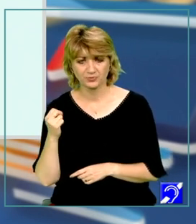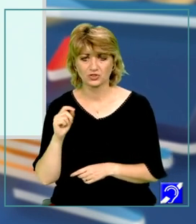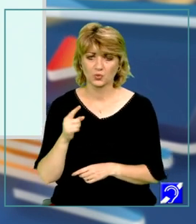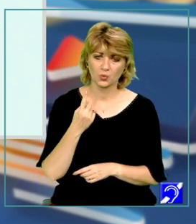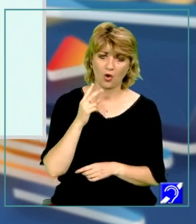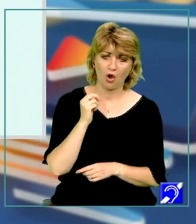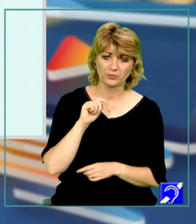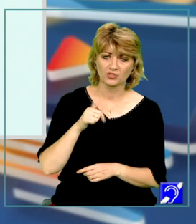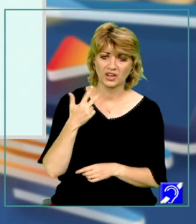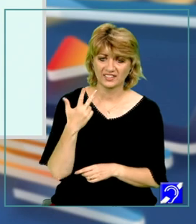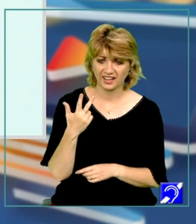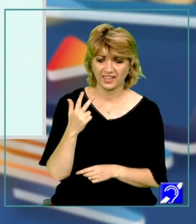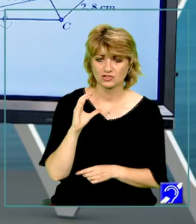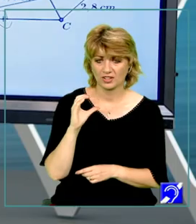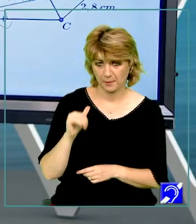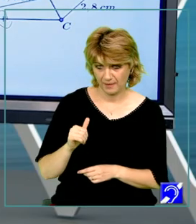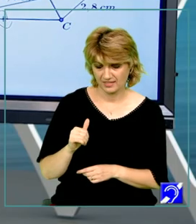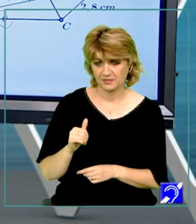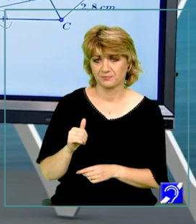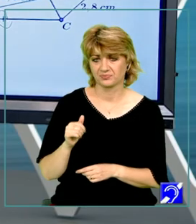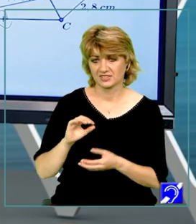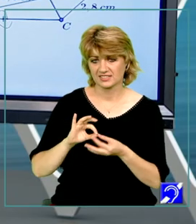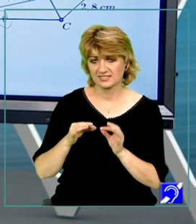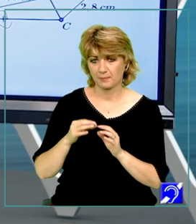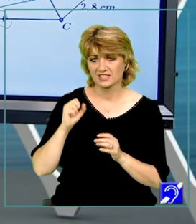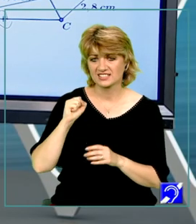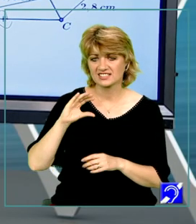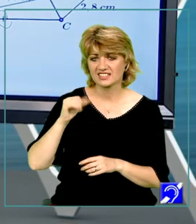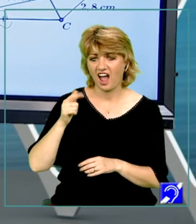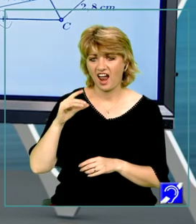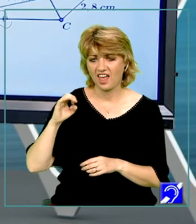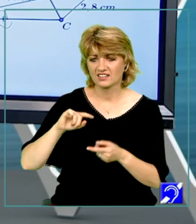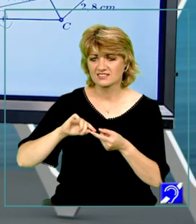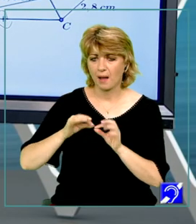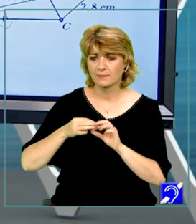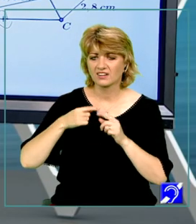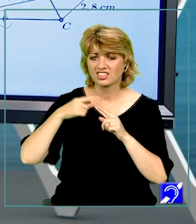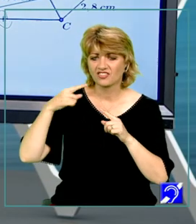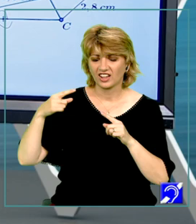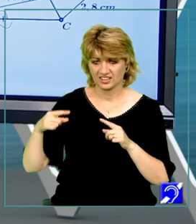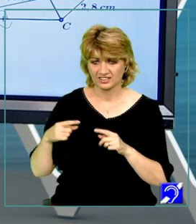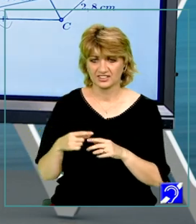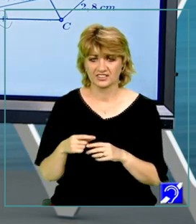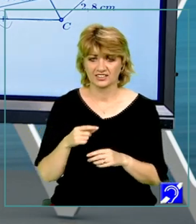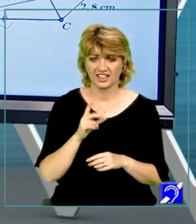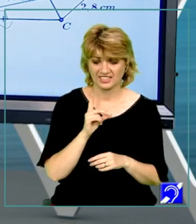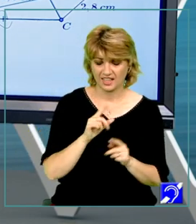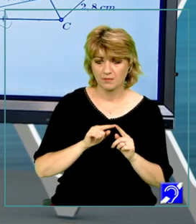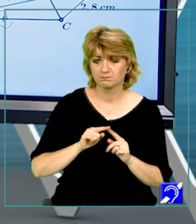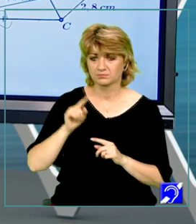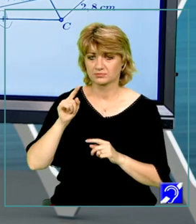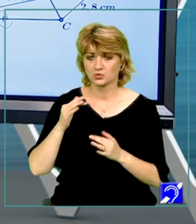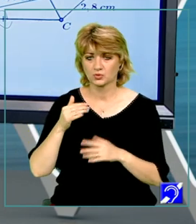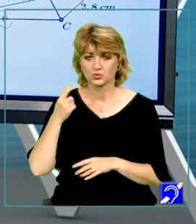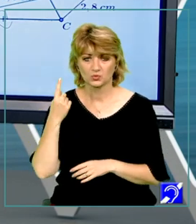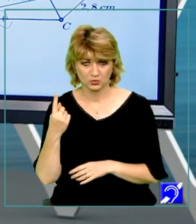8,3 cm. El este scalen și atunci lui D îi corespunde răspunsul